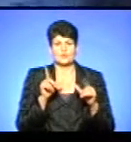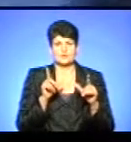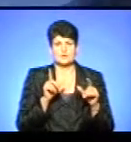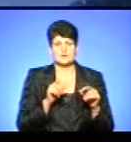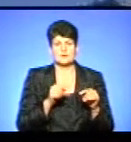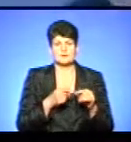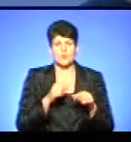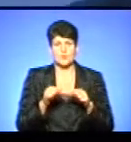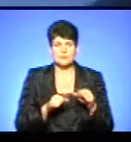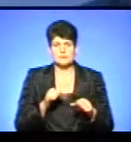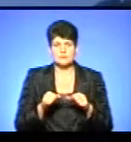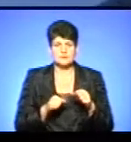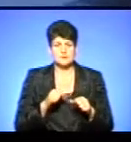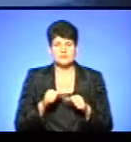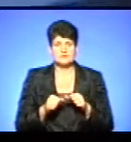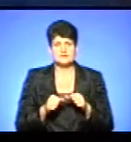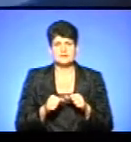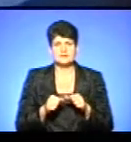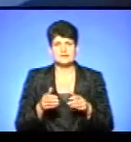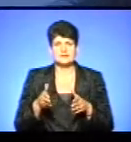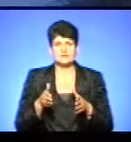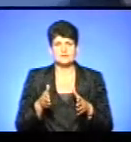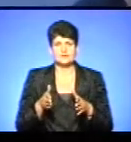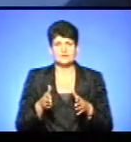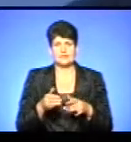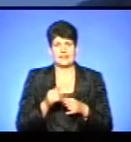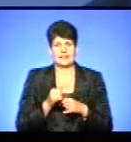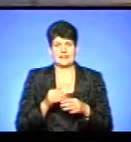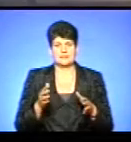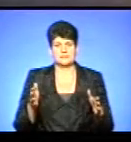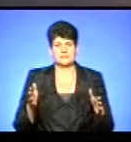ходити педалі на рівні дорозі, ну, майже не реально.